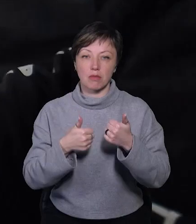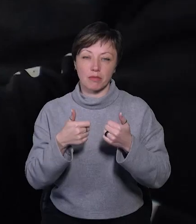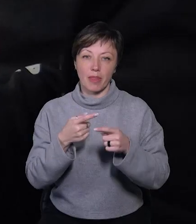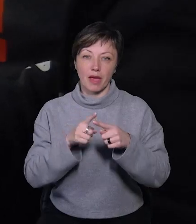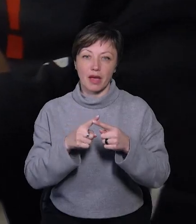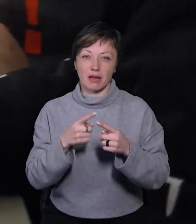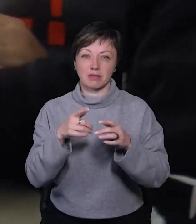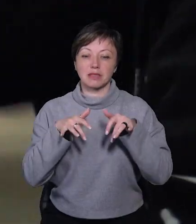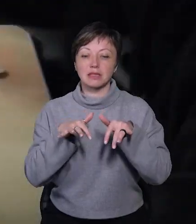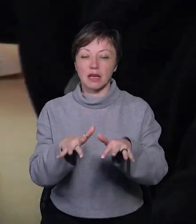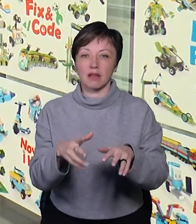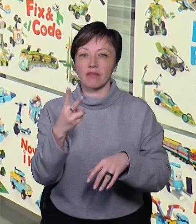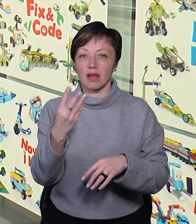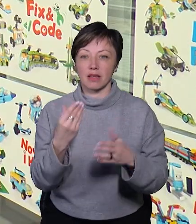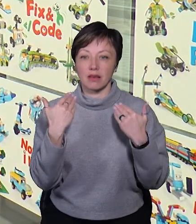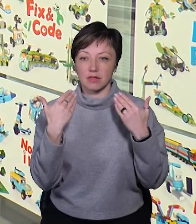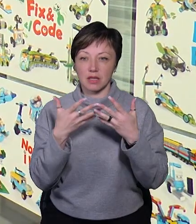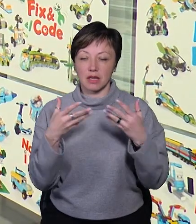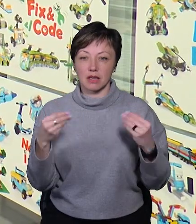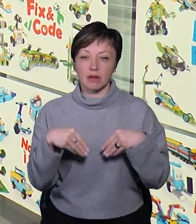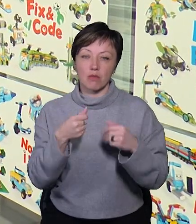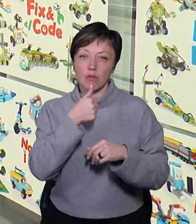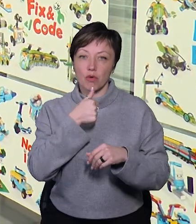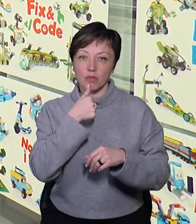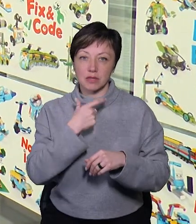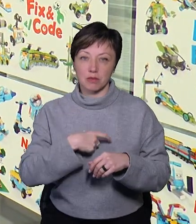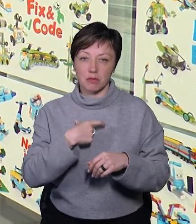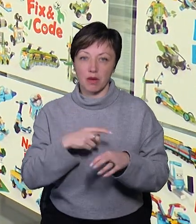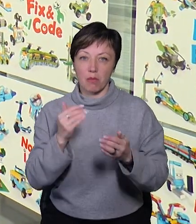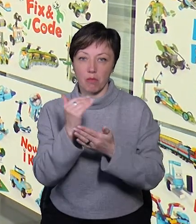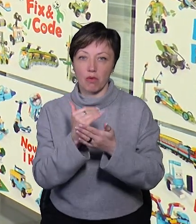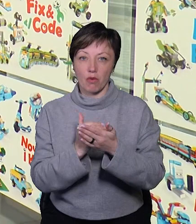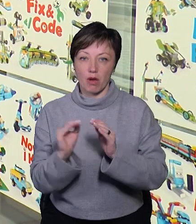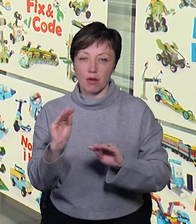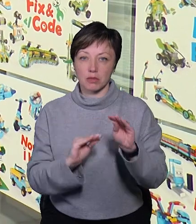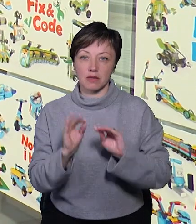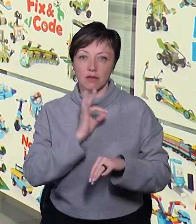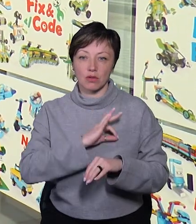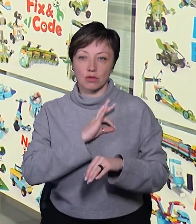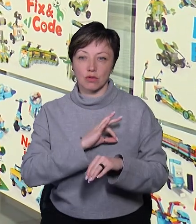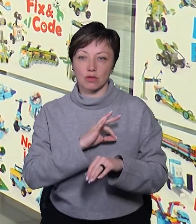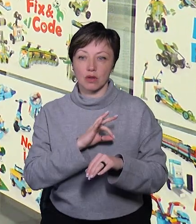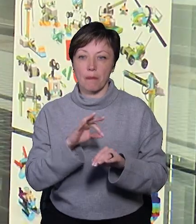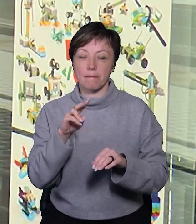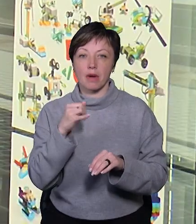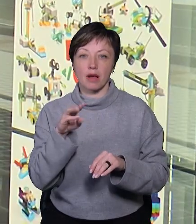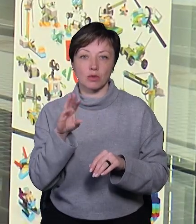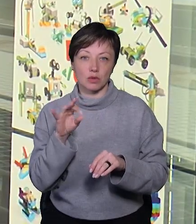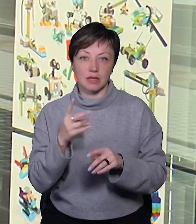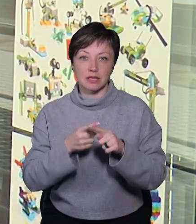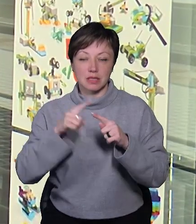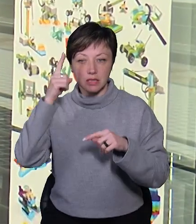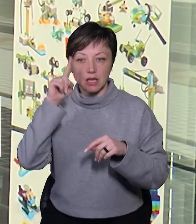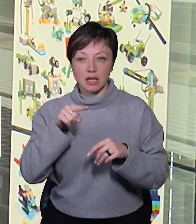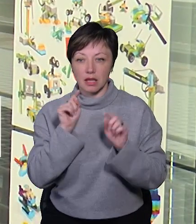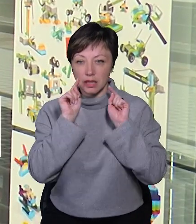продовж двох днів весняних канікул. Даємо можливість спробувати себе у ролі програмістів, використовуючи мову програмування Python. Ці знання, вони